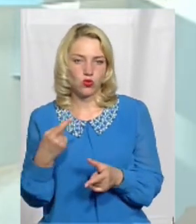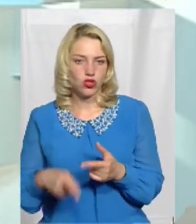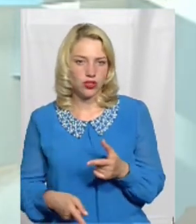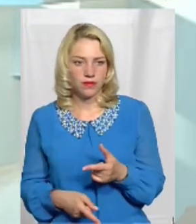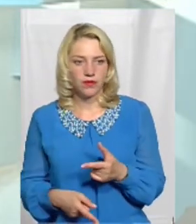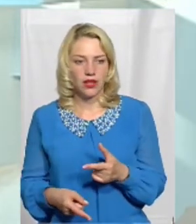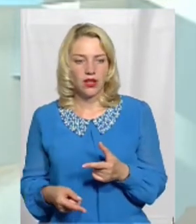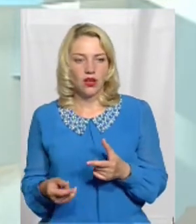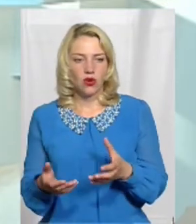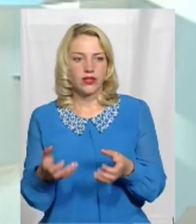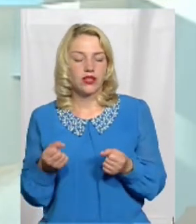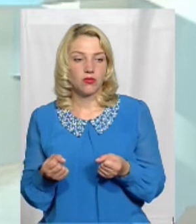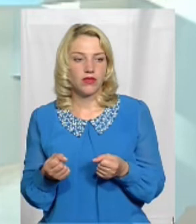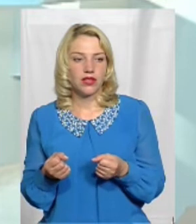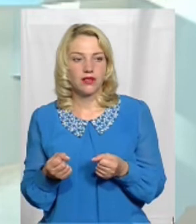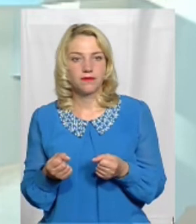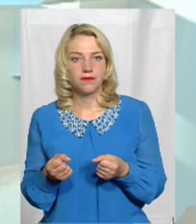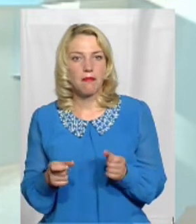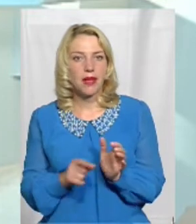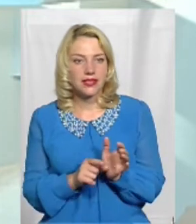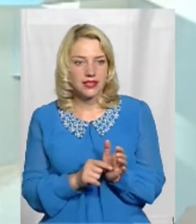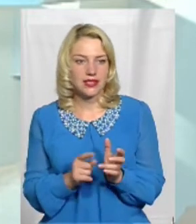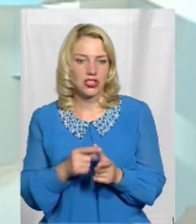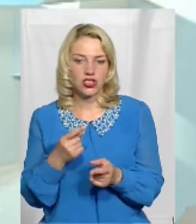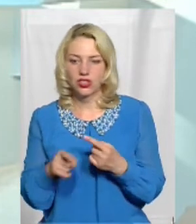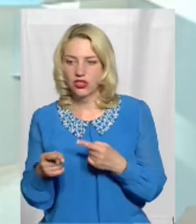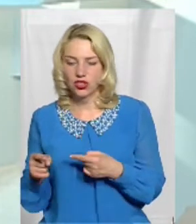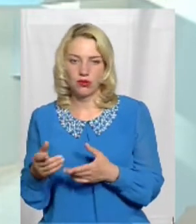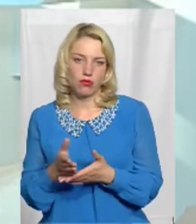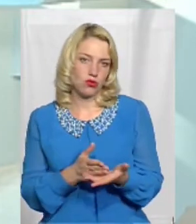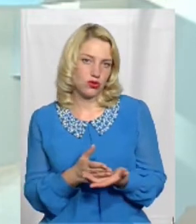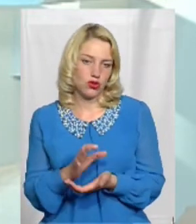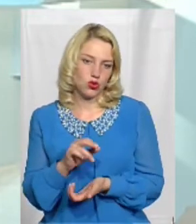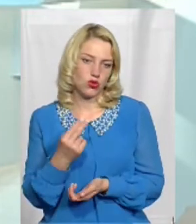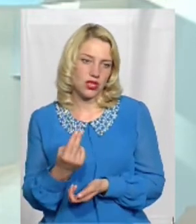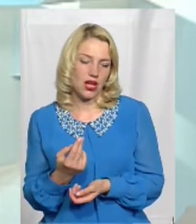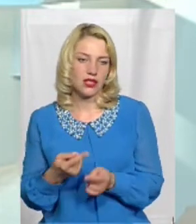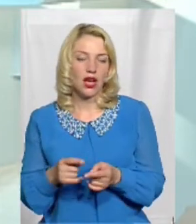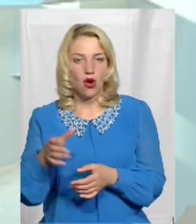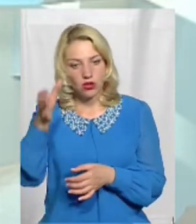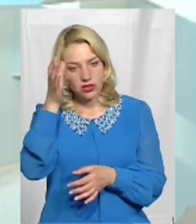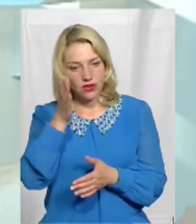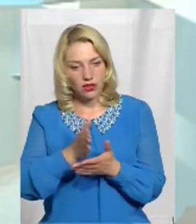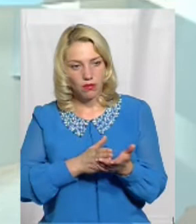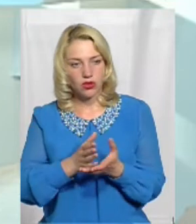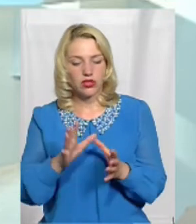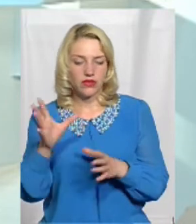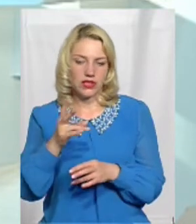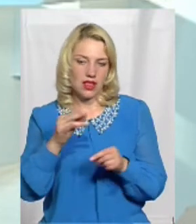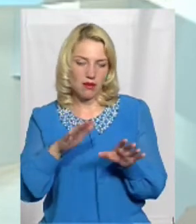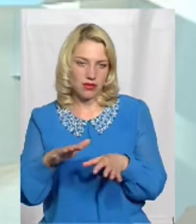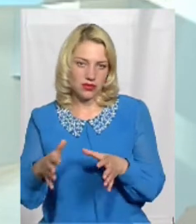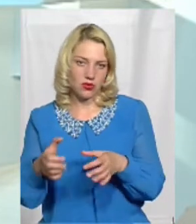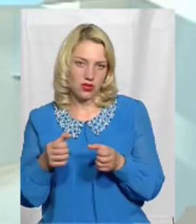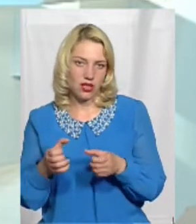чи отримувати пенсії, чи інші послуги соціальні Освітні послуги всі отримують на місці